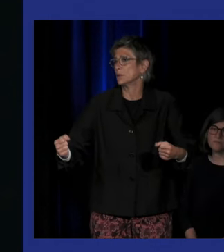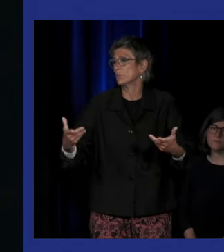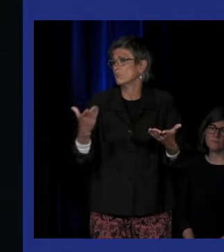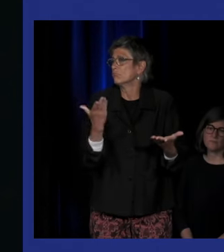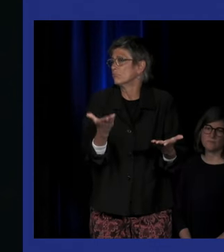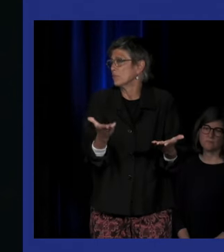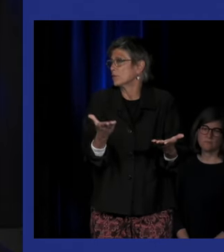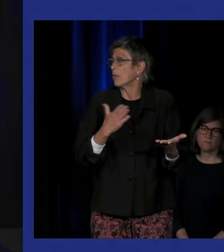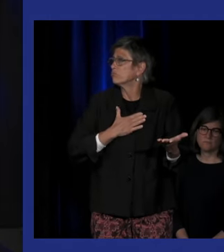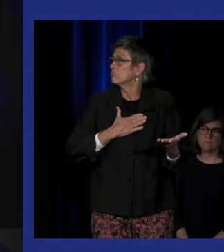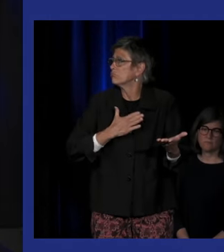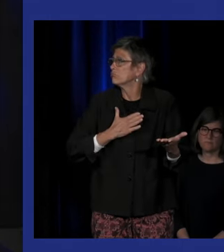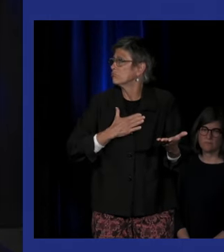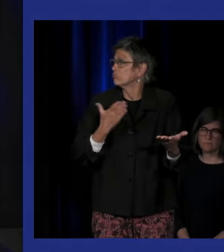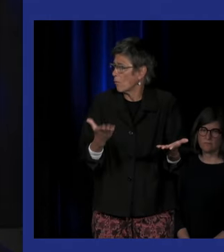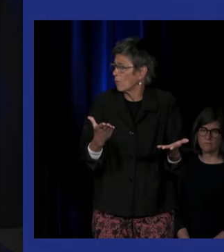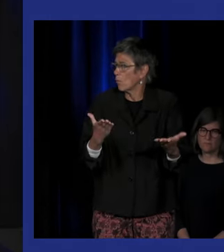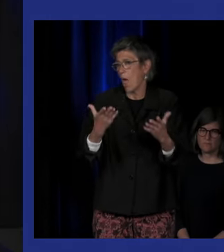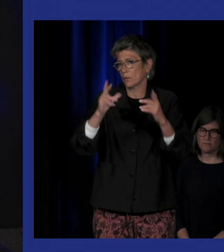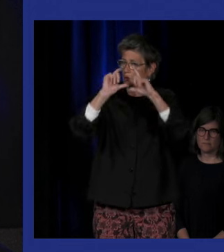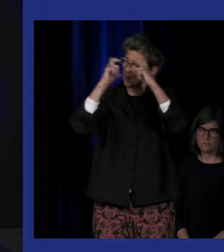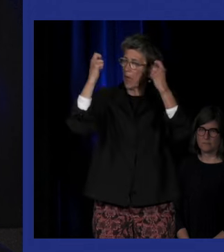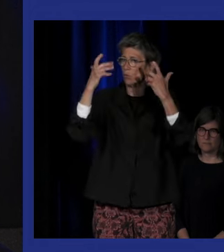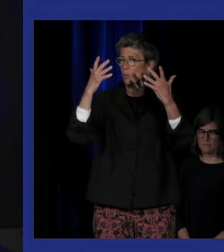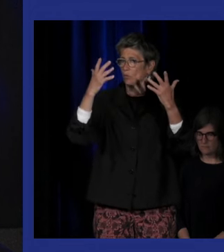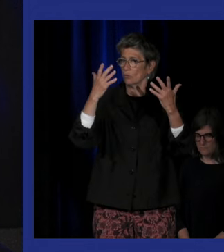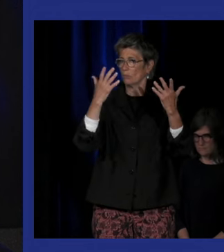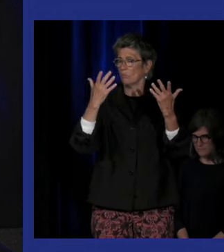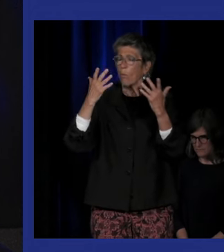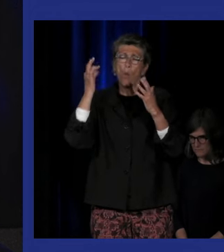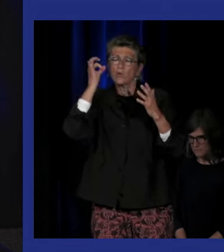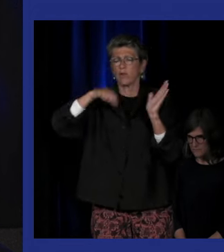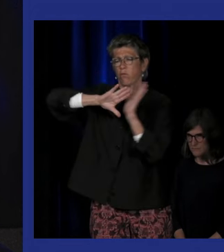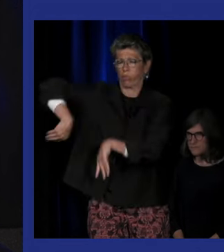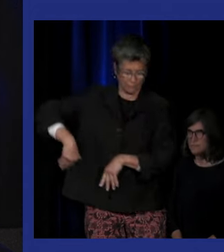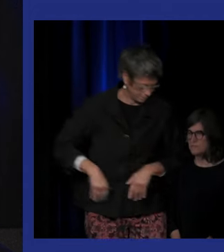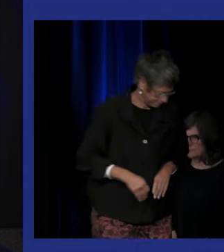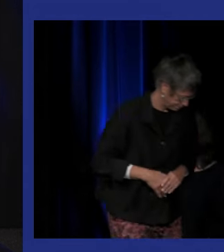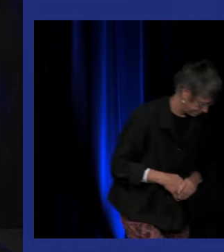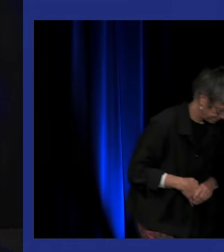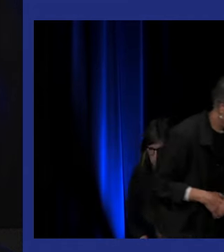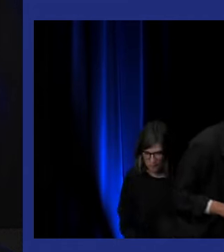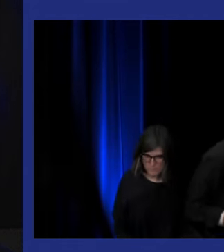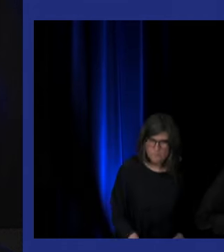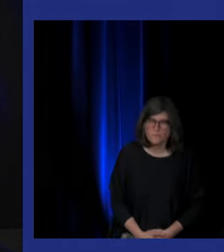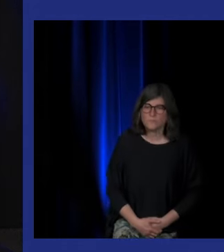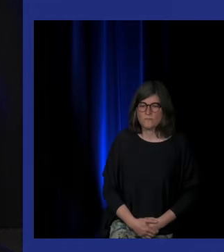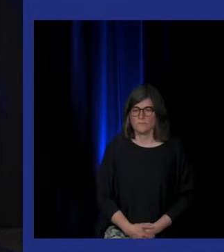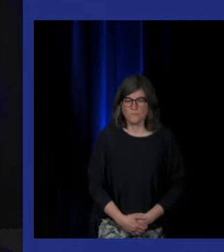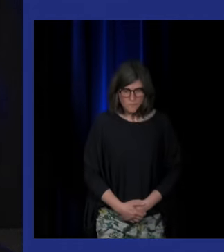qui est à la question du statut auditif de la personne. Et ensuite,